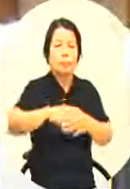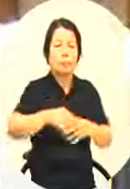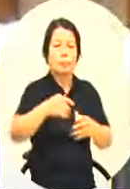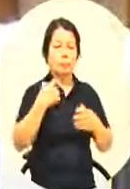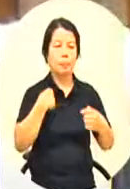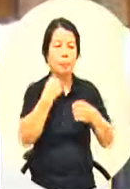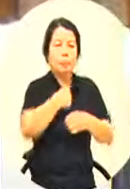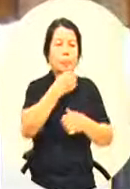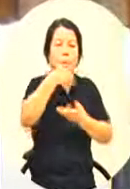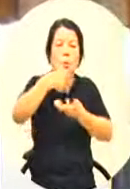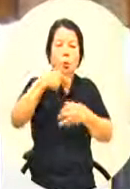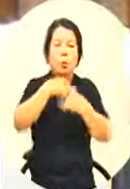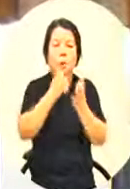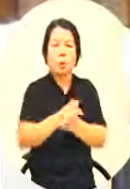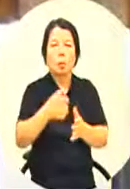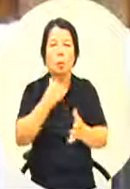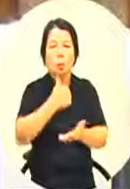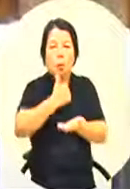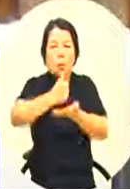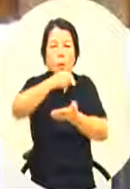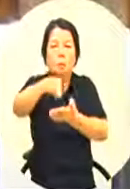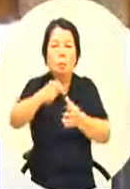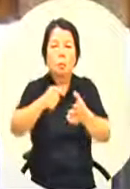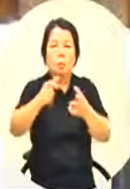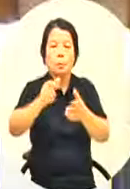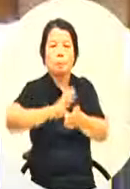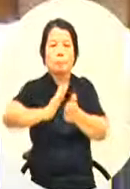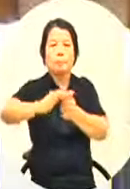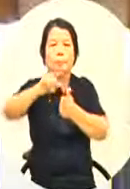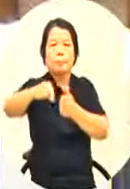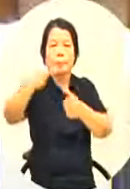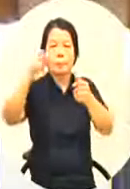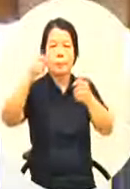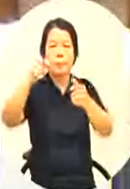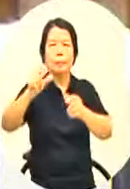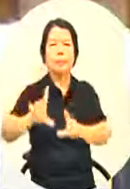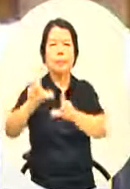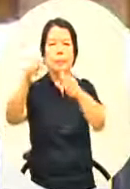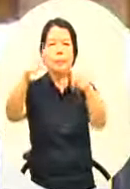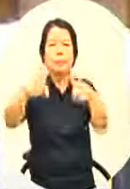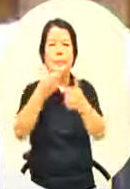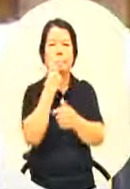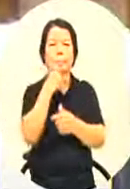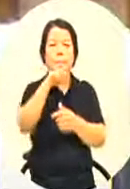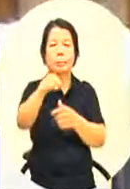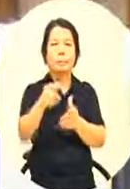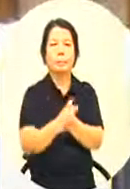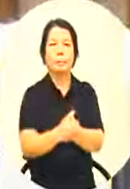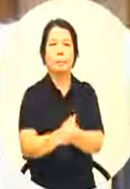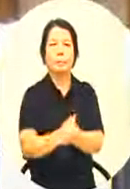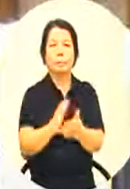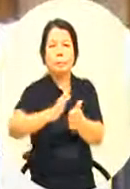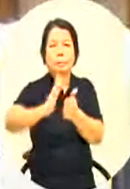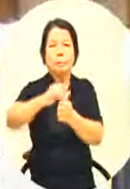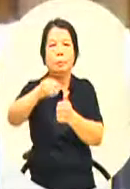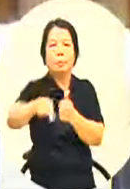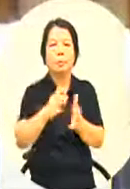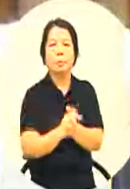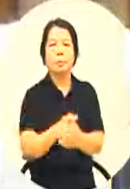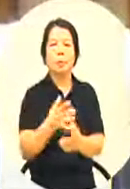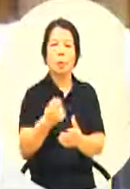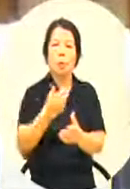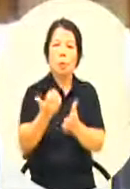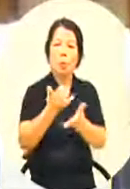南亚这些国家那请问一下我们刚刚这样的预算编列会不会觉得有点不足